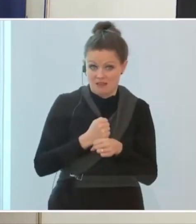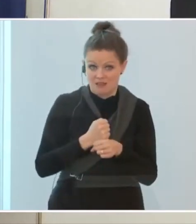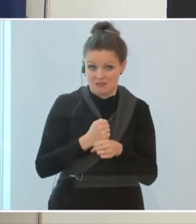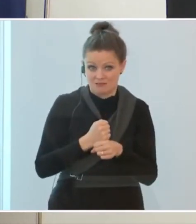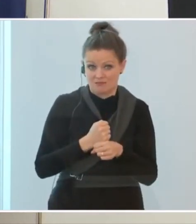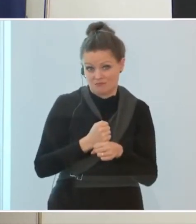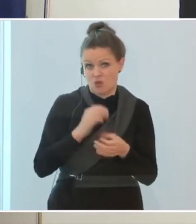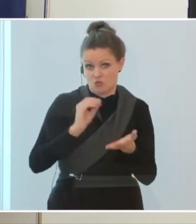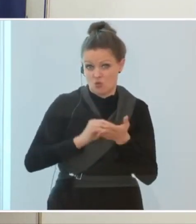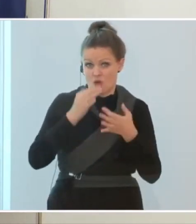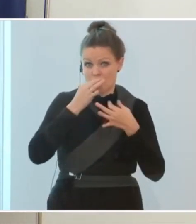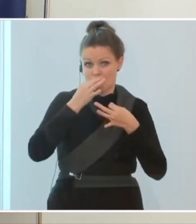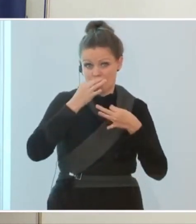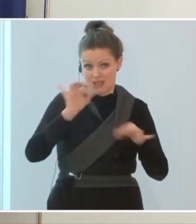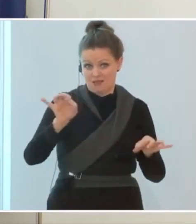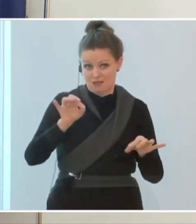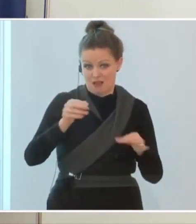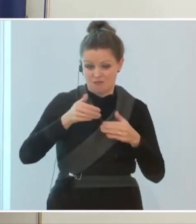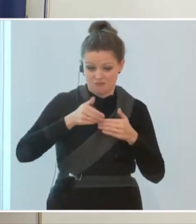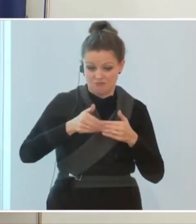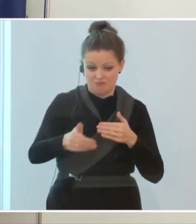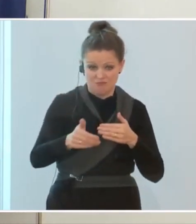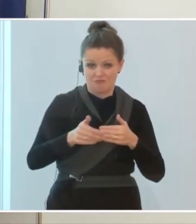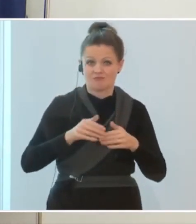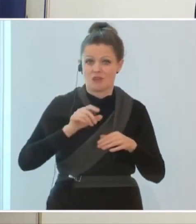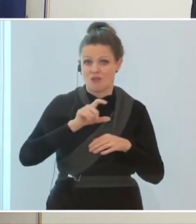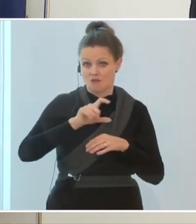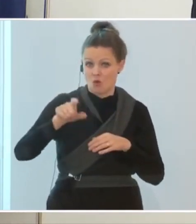werden wir durch die nächsten Wochen und Monate kommen.